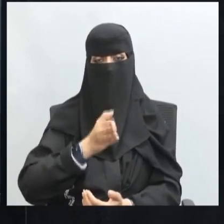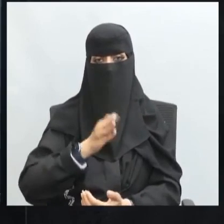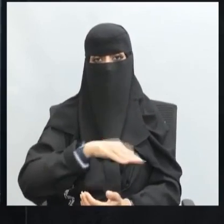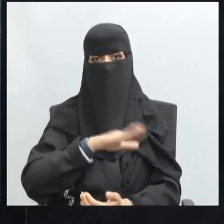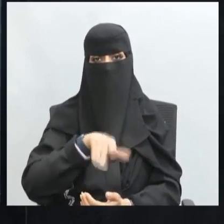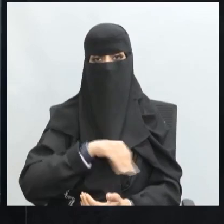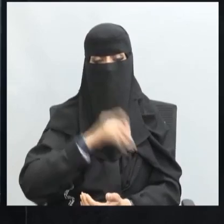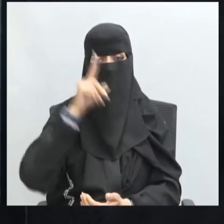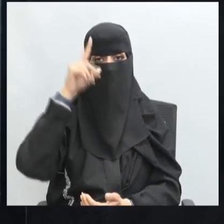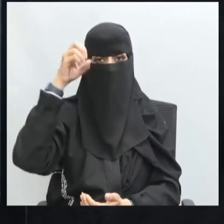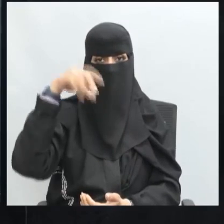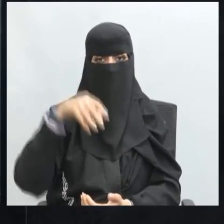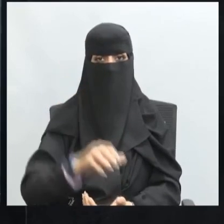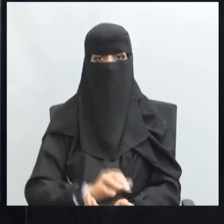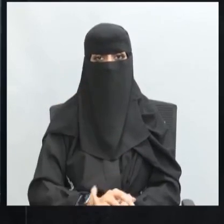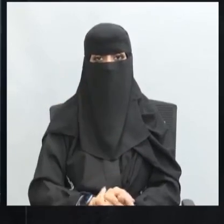عليكم ورحمة الله وبركاته